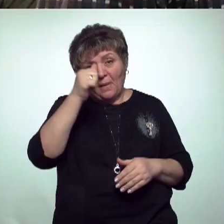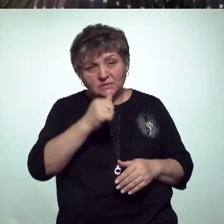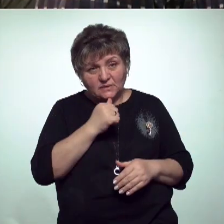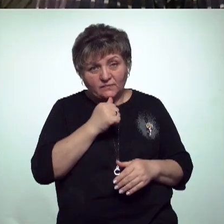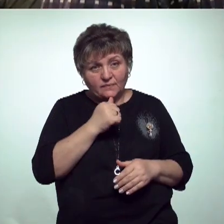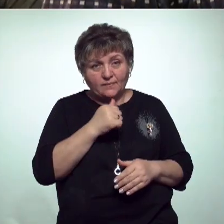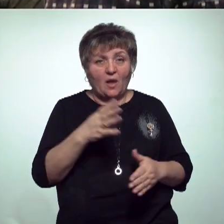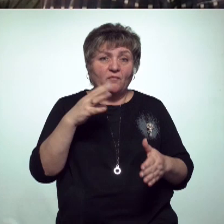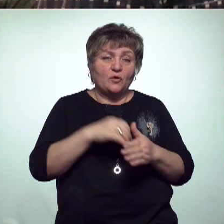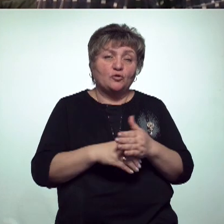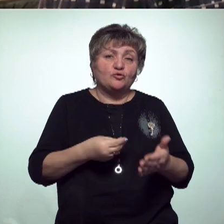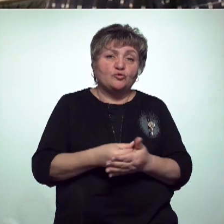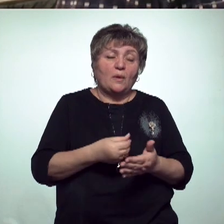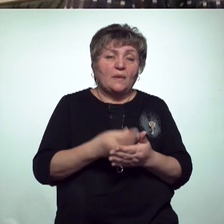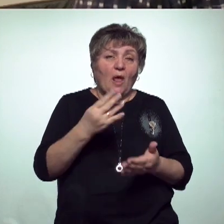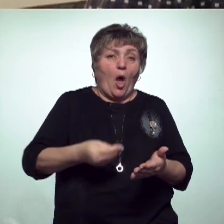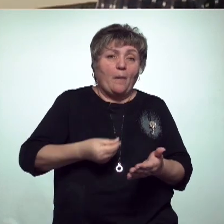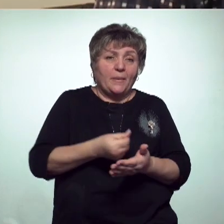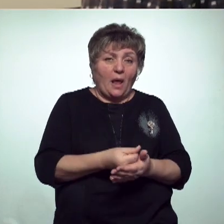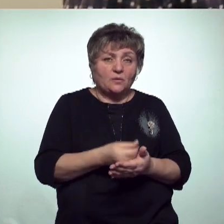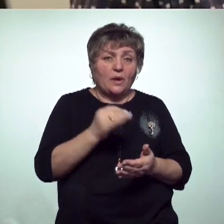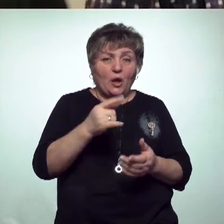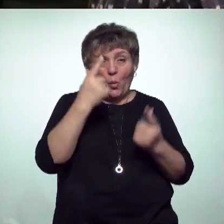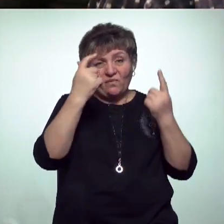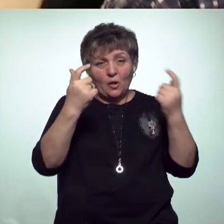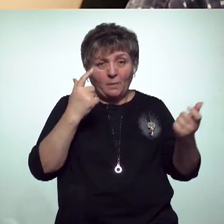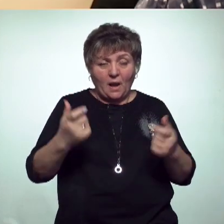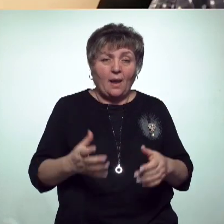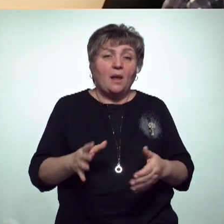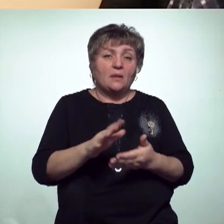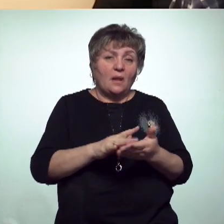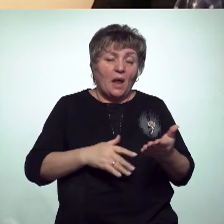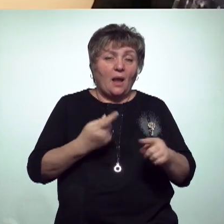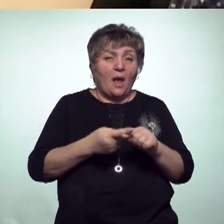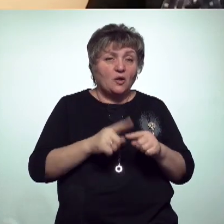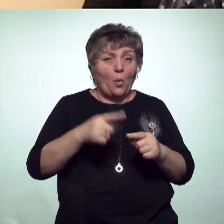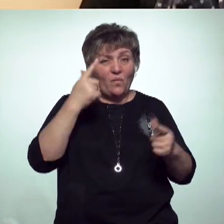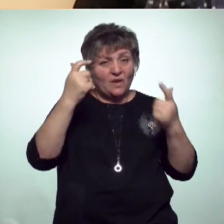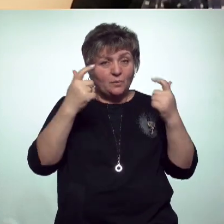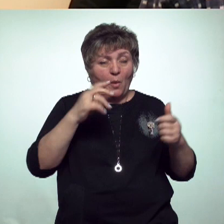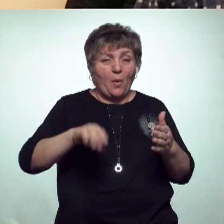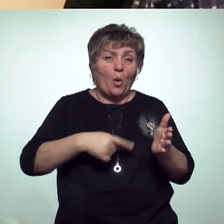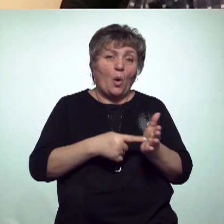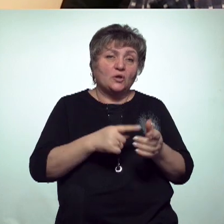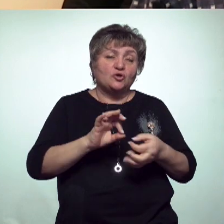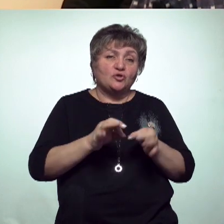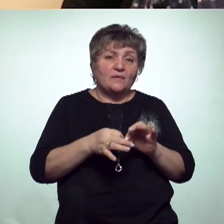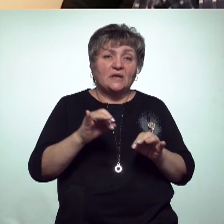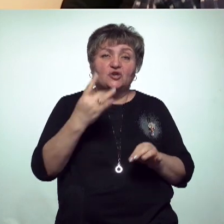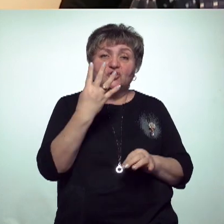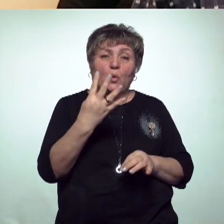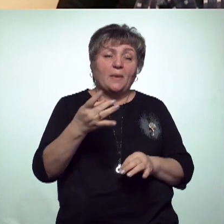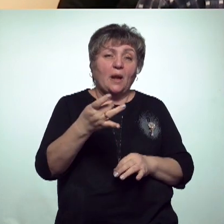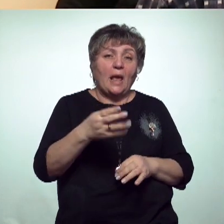Вкладываем счет на оплату и само уведомление. Далее эти уведомления направятся по городу Ежевску еще трем